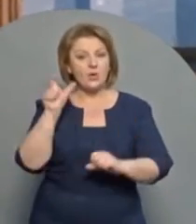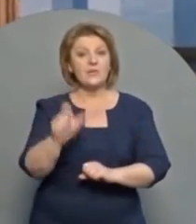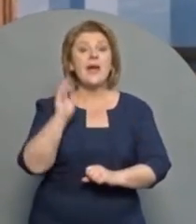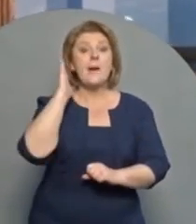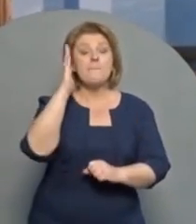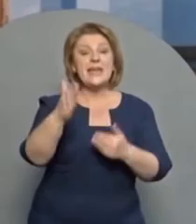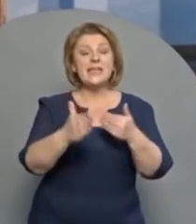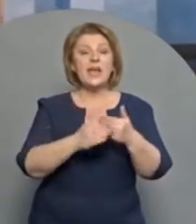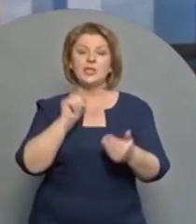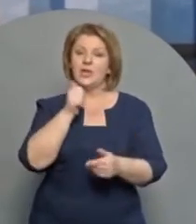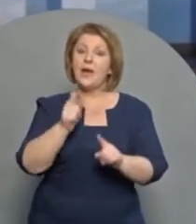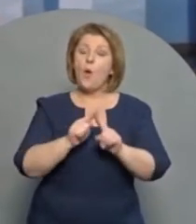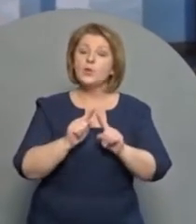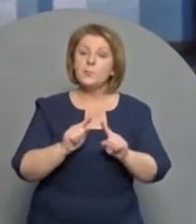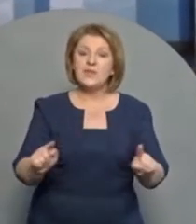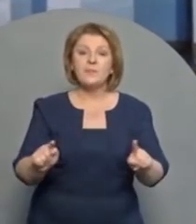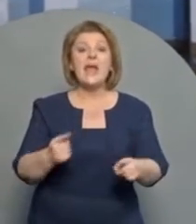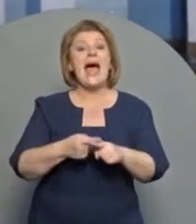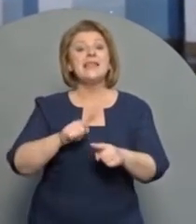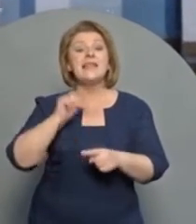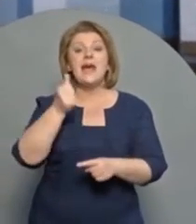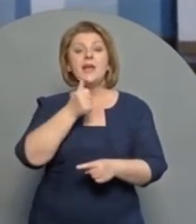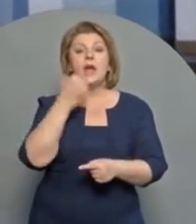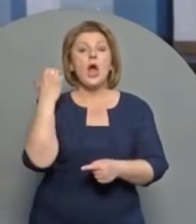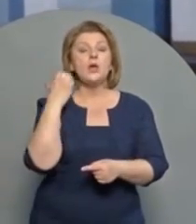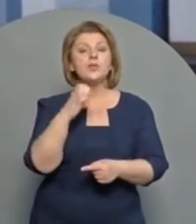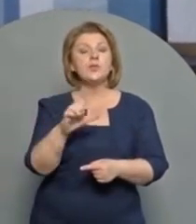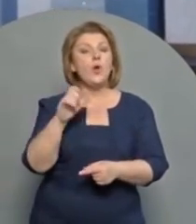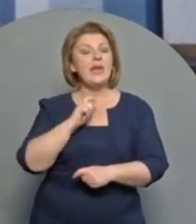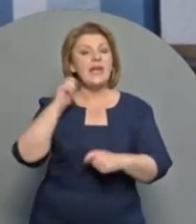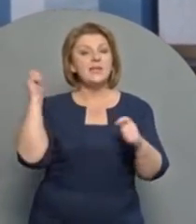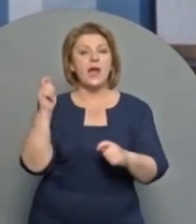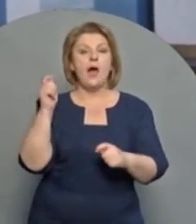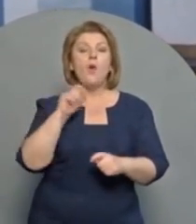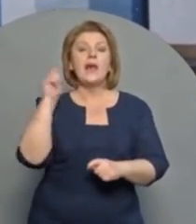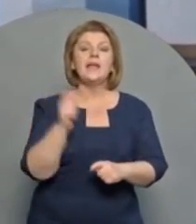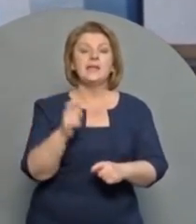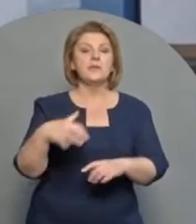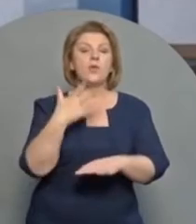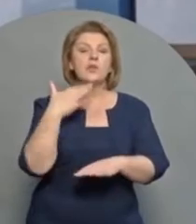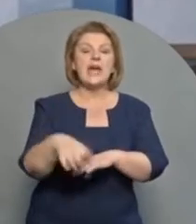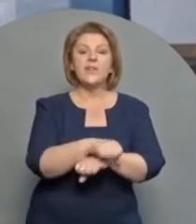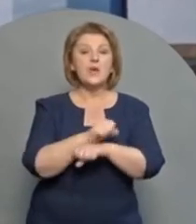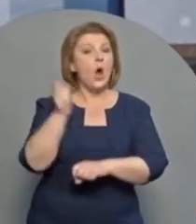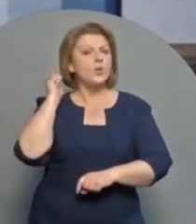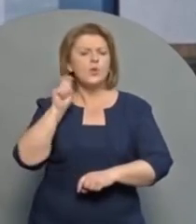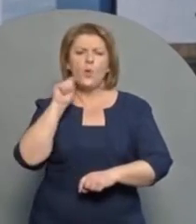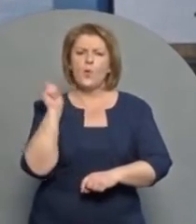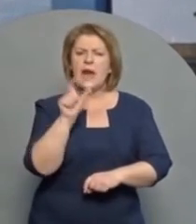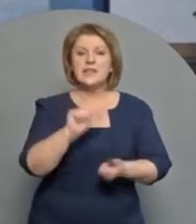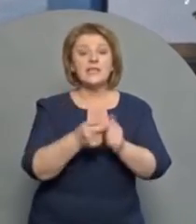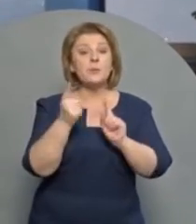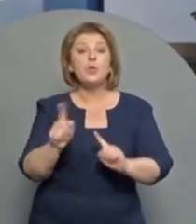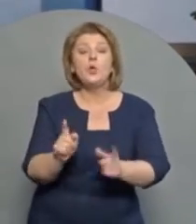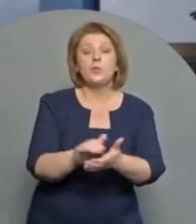Прийдешній рік особливий – це рік століття Української національної революції. Та тоді українці,